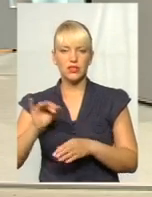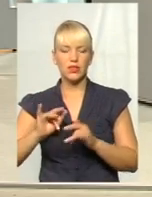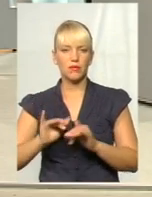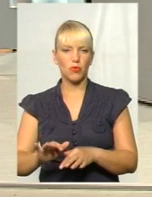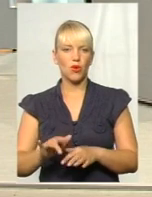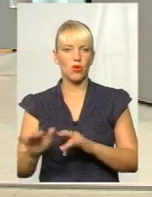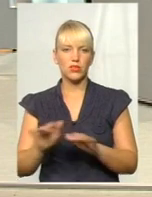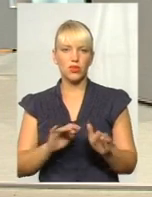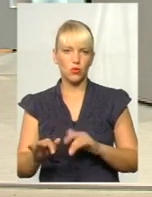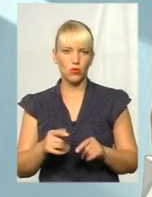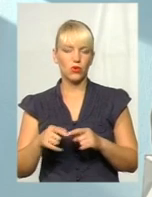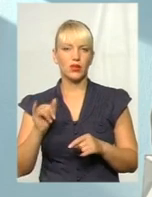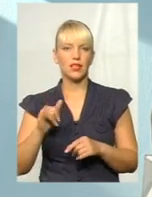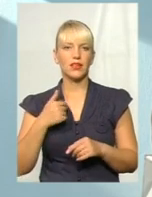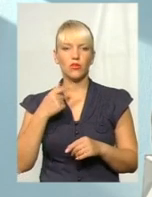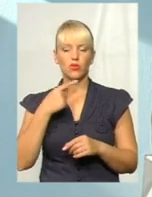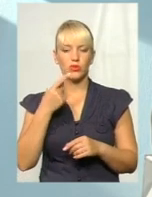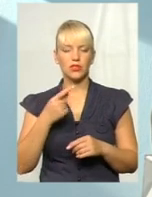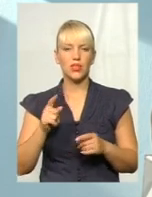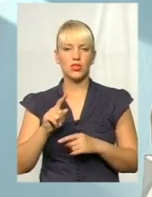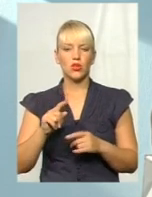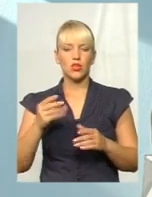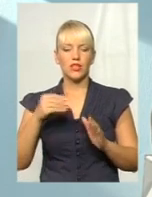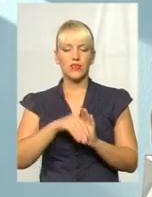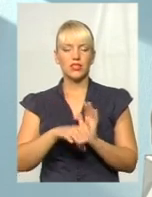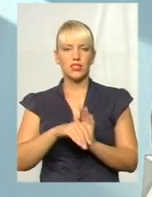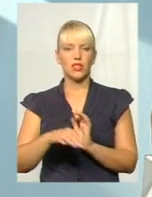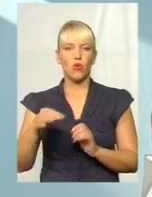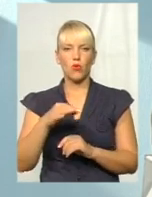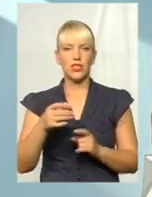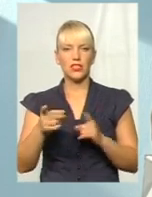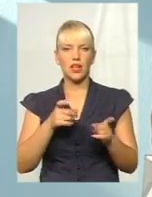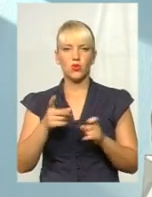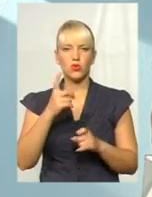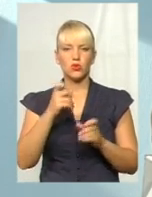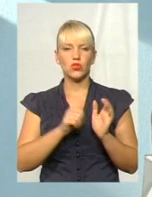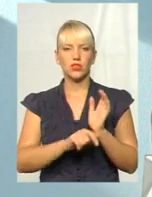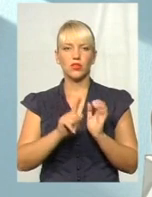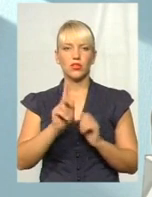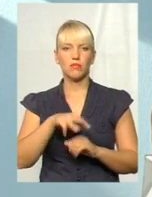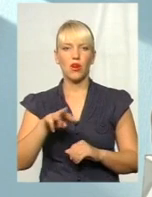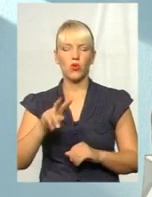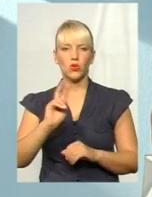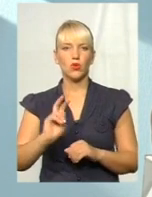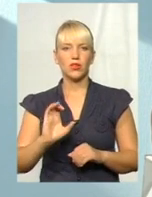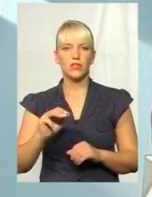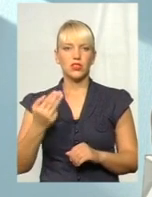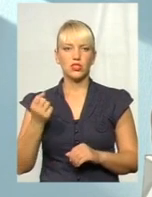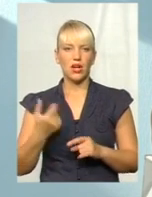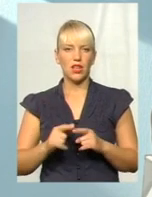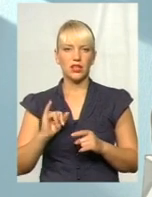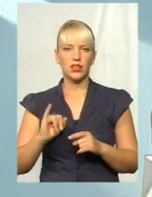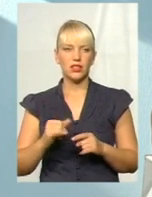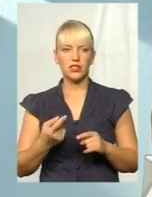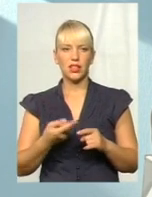що спочатку інвестування в область залучено близько 161 мільйона доларів США, з них